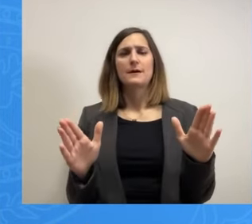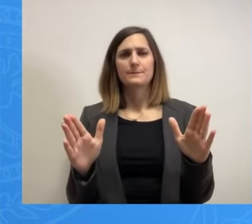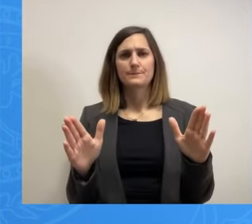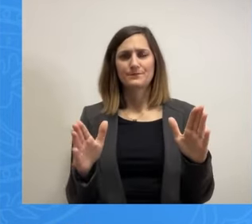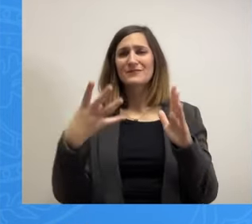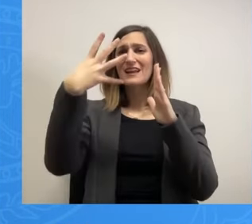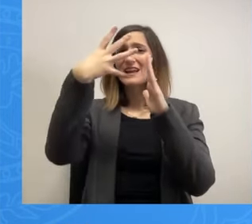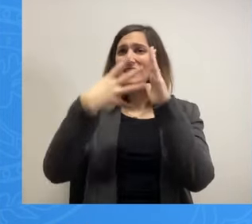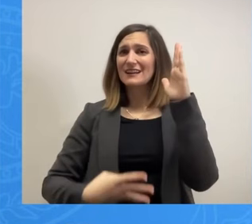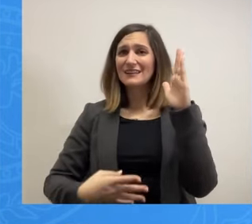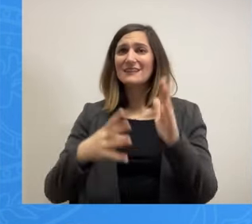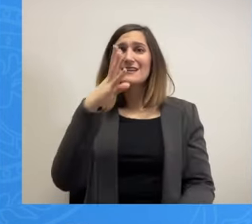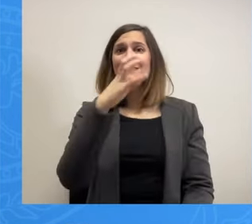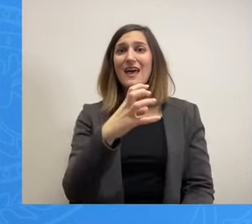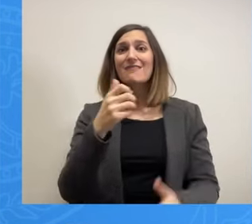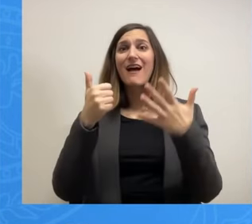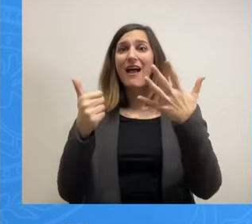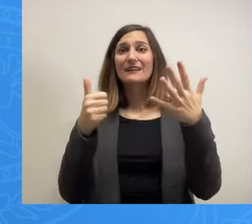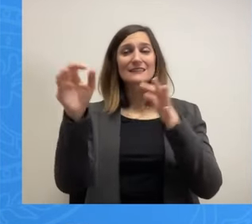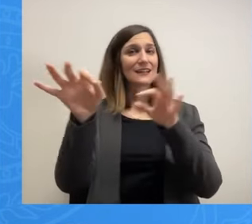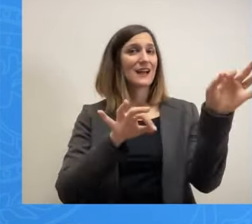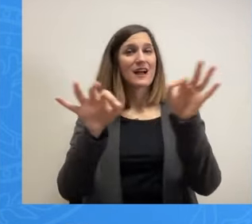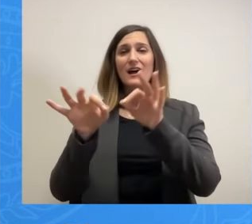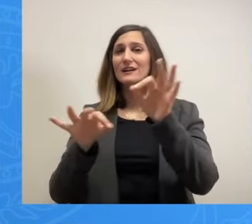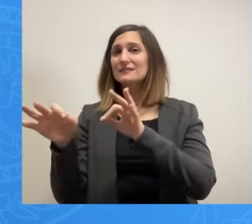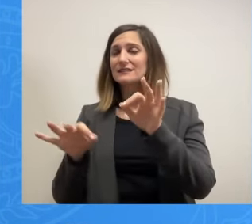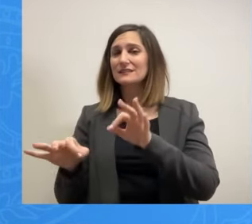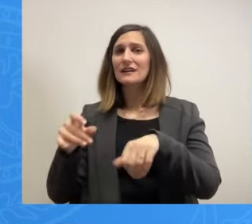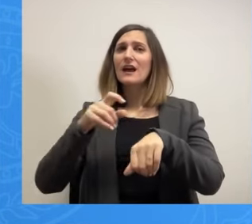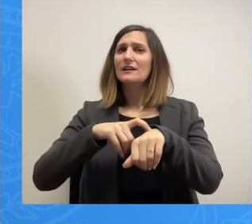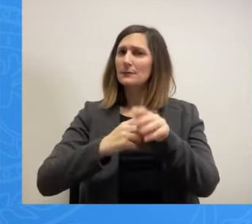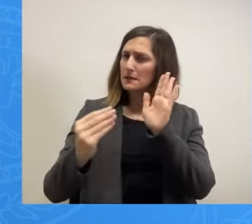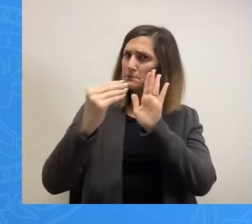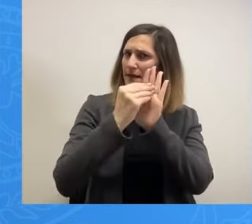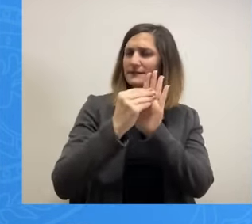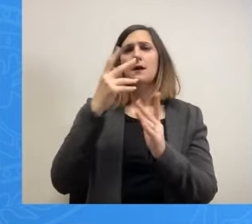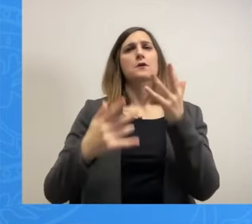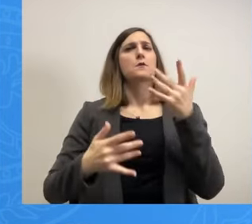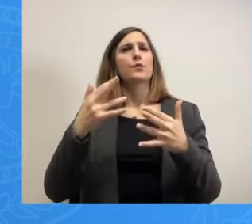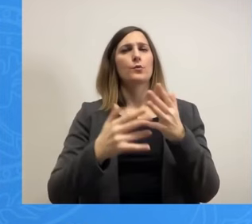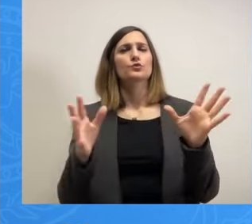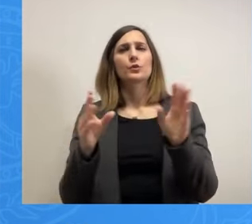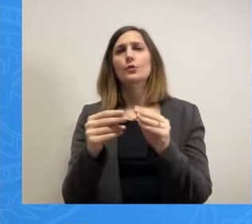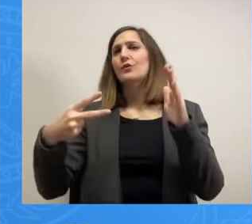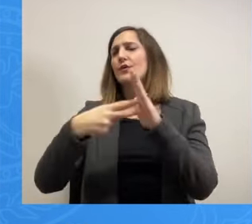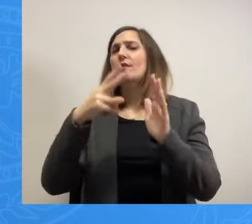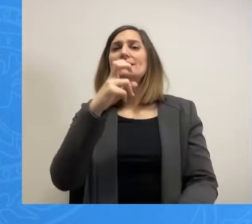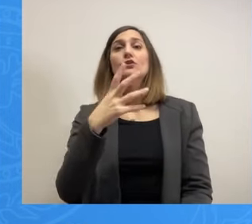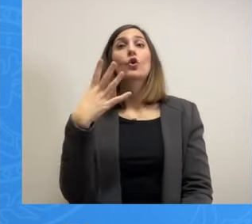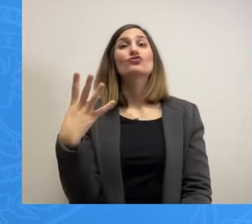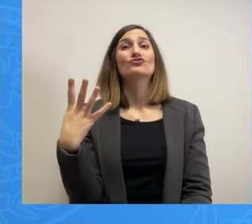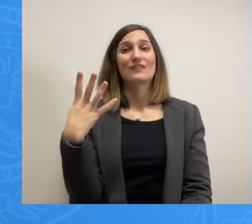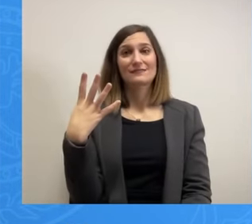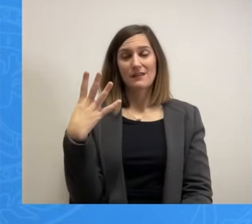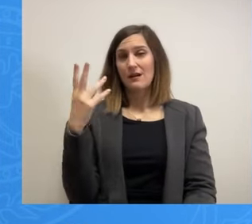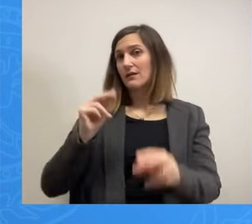με τα 46 ακίνητα τα οποία υπάρχουν ενταγμένα στον προϋπολογισμό του 24 που ψηφίστηκε το